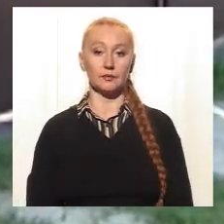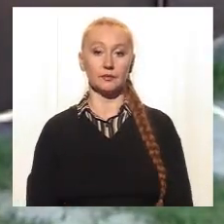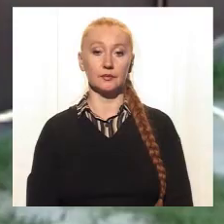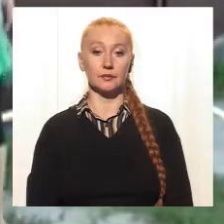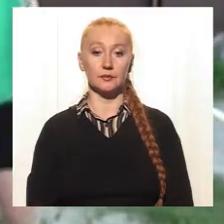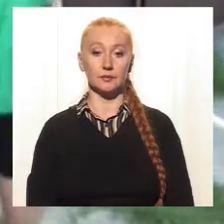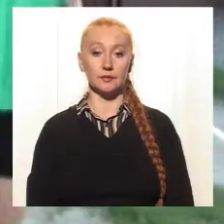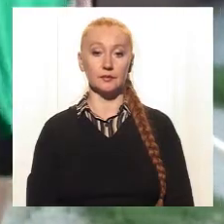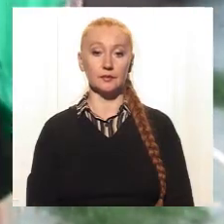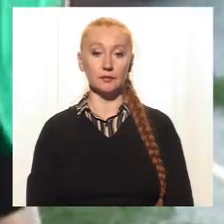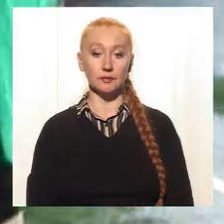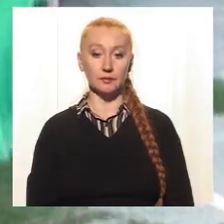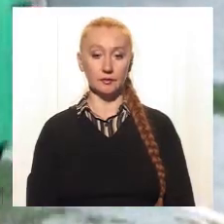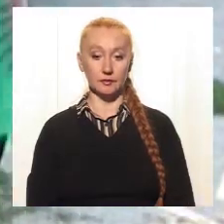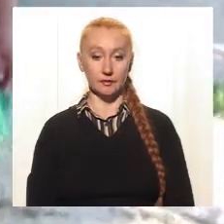Суспільному. Дніпро.